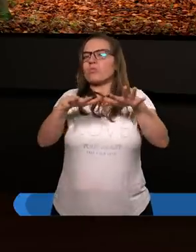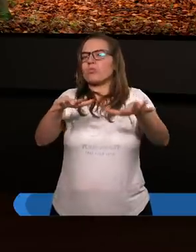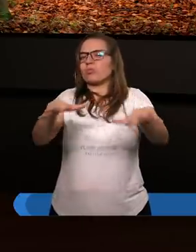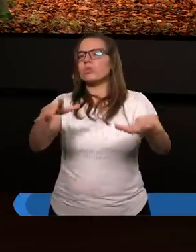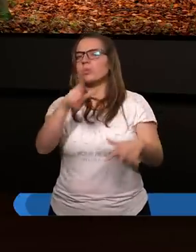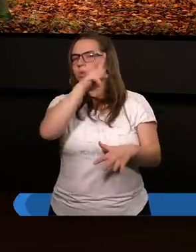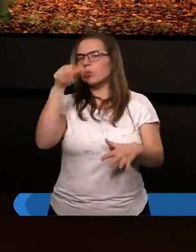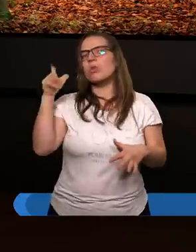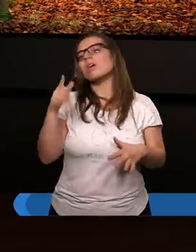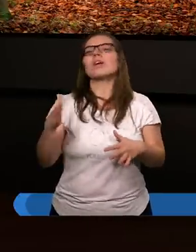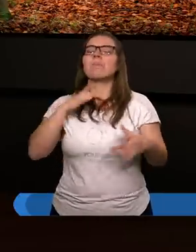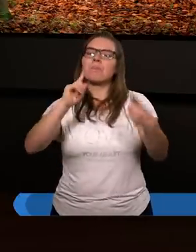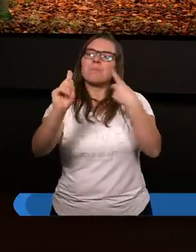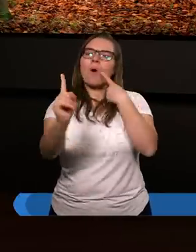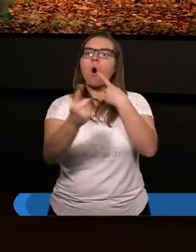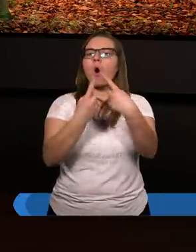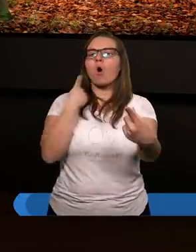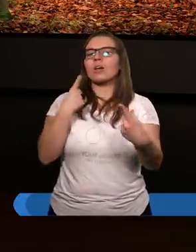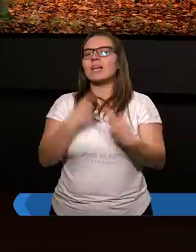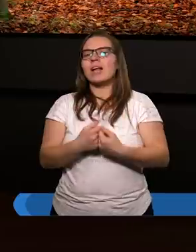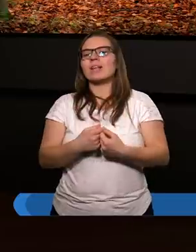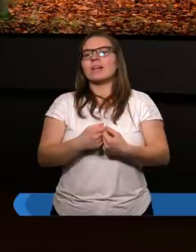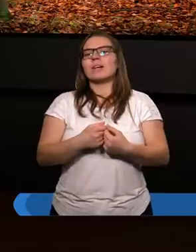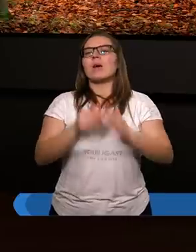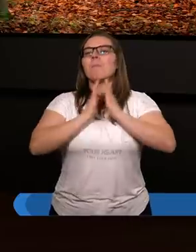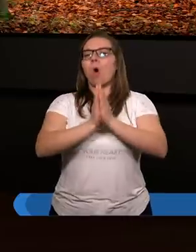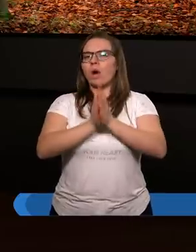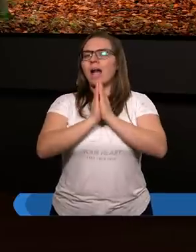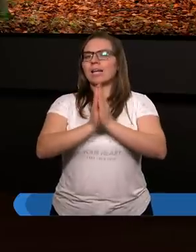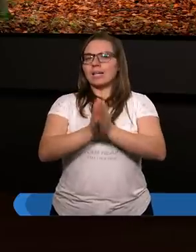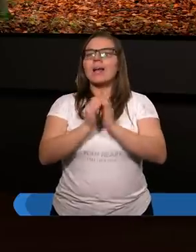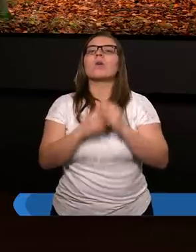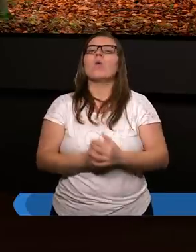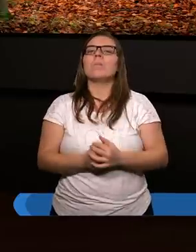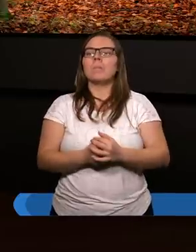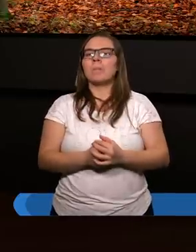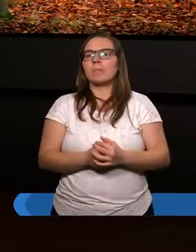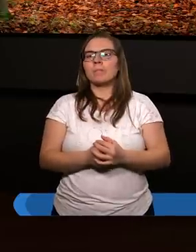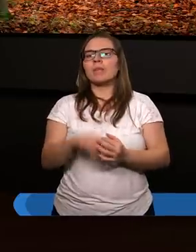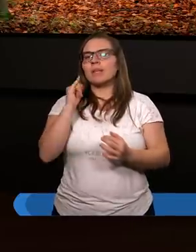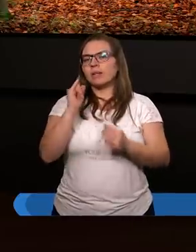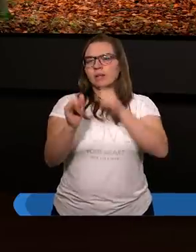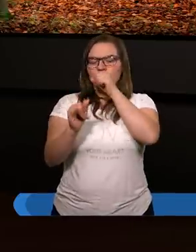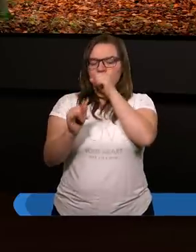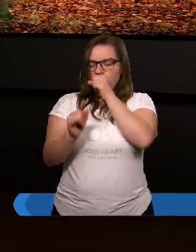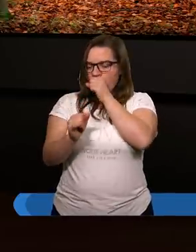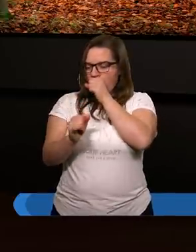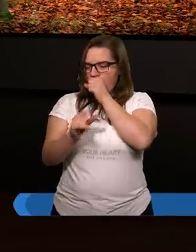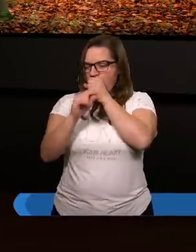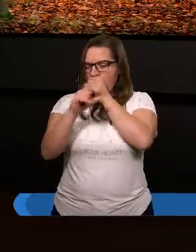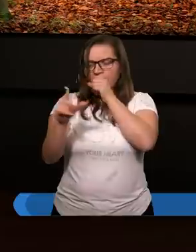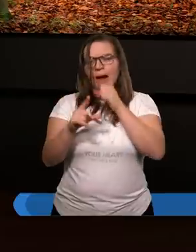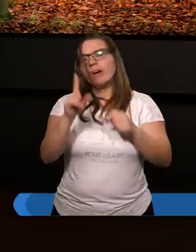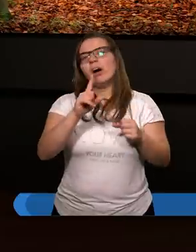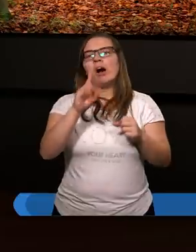którzy byli pochodzenia pogańskiego i Paweł z